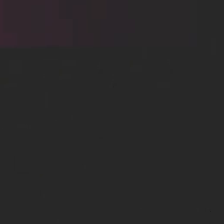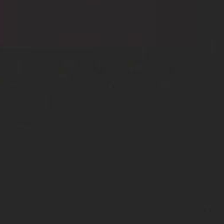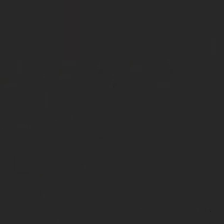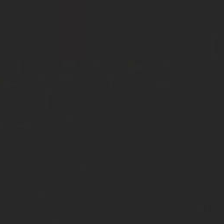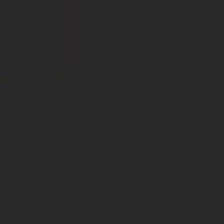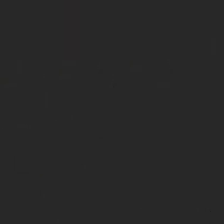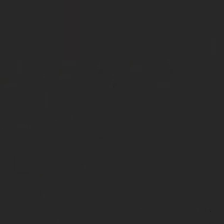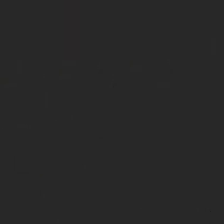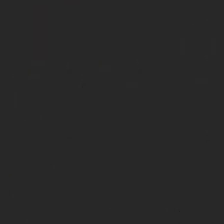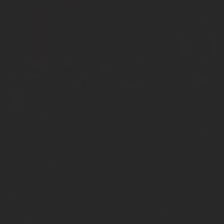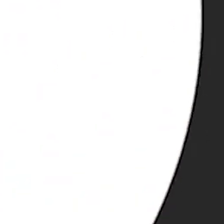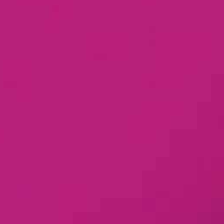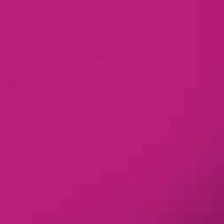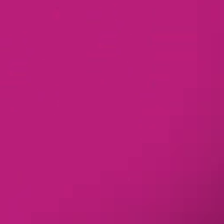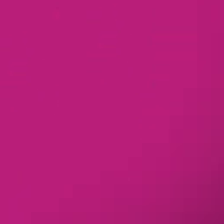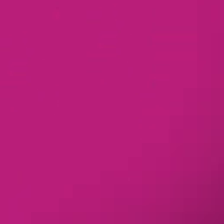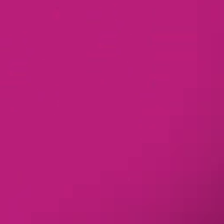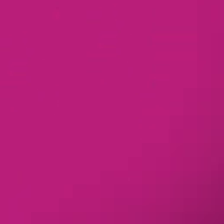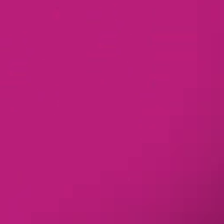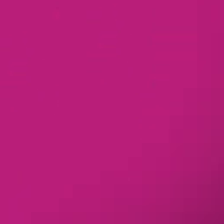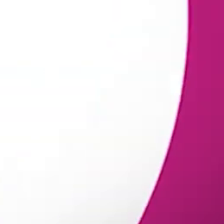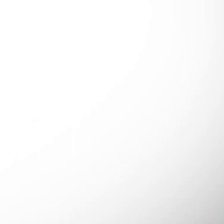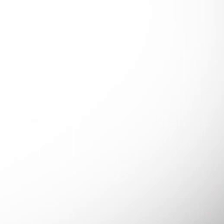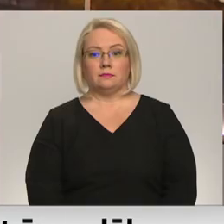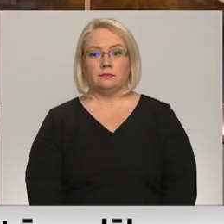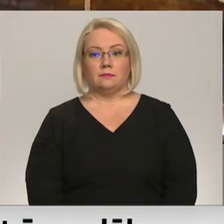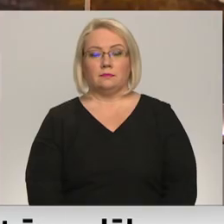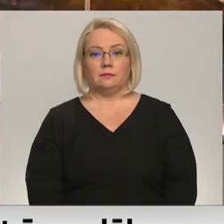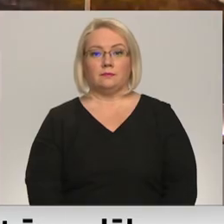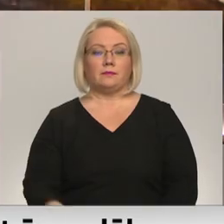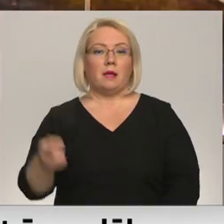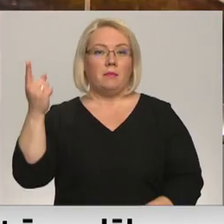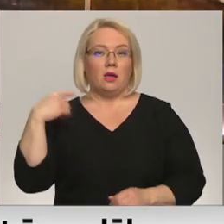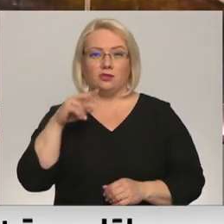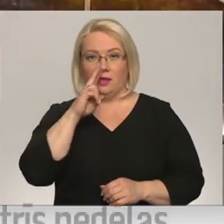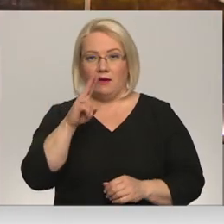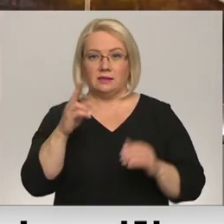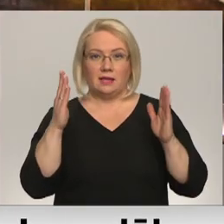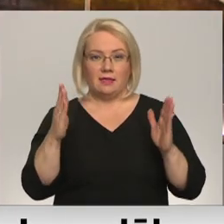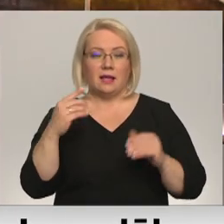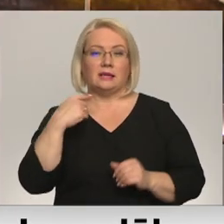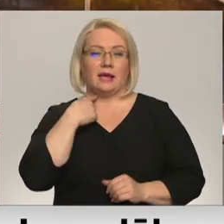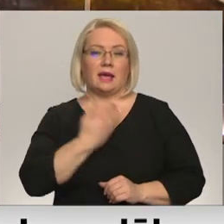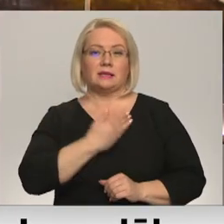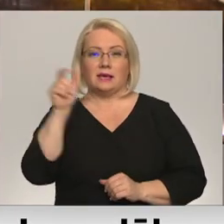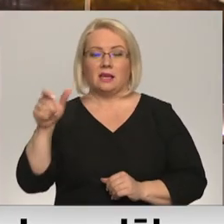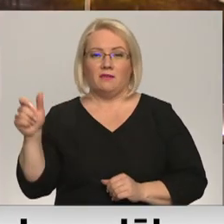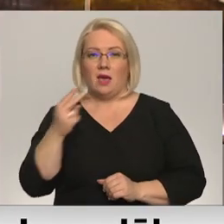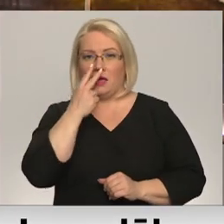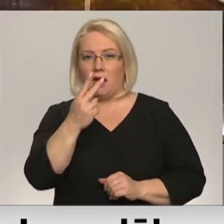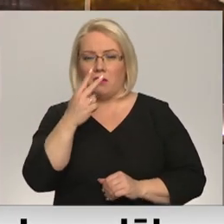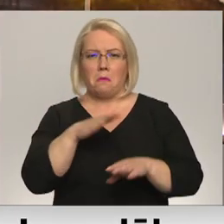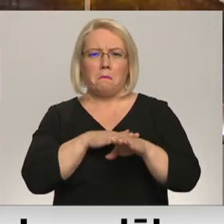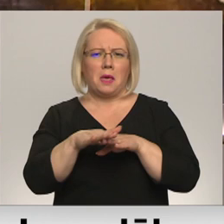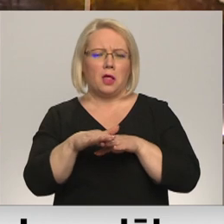Re! Viss ēters ir te! Aizdzītījās divās nedēļās Rīgas iedzīvotāji ievērojuši pilnāku